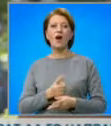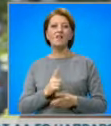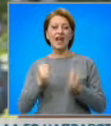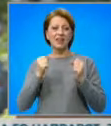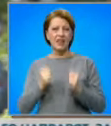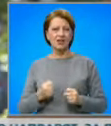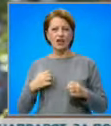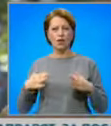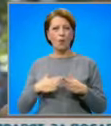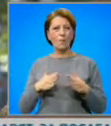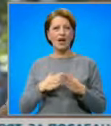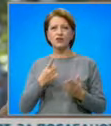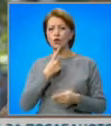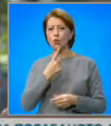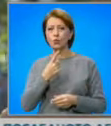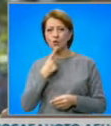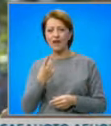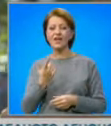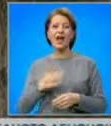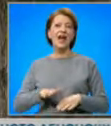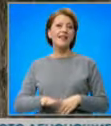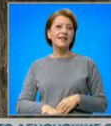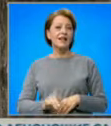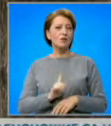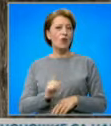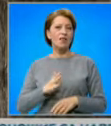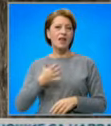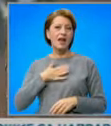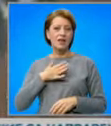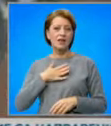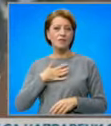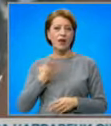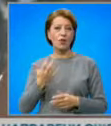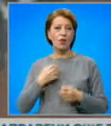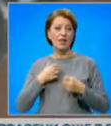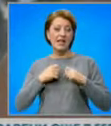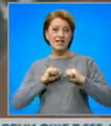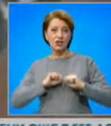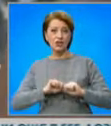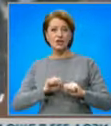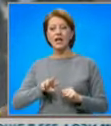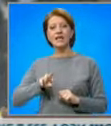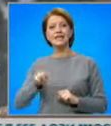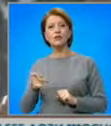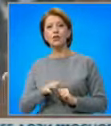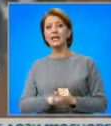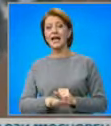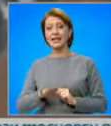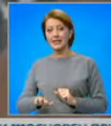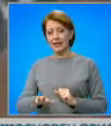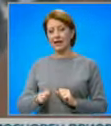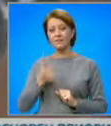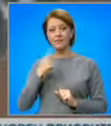самото дете е нямало никаква имунна защита. За другите деца, не знам подробности, но съм почти